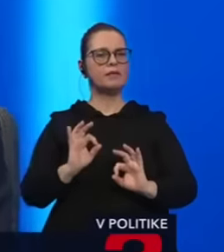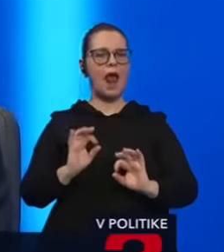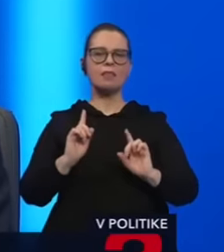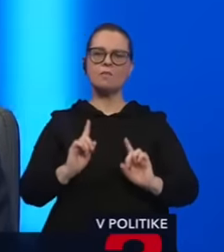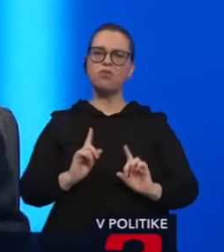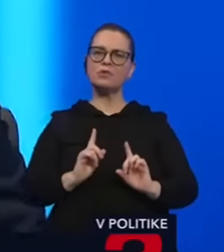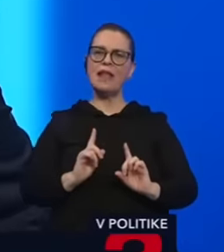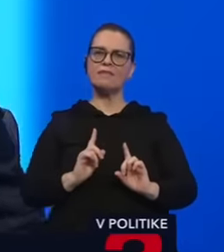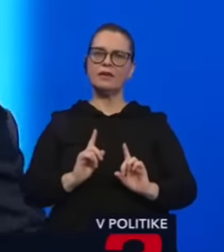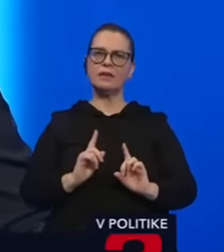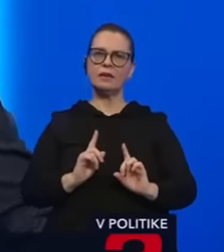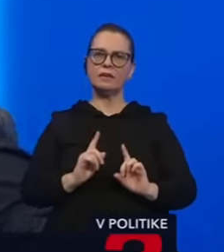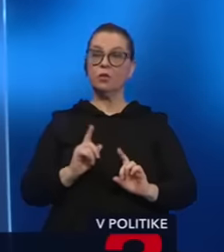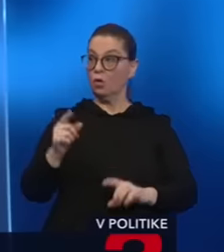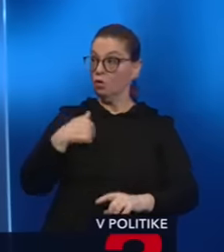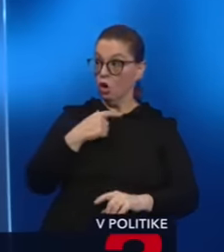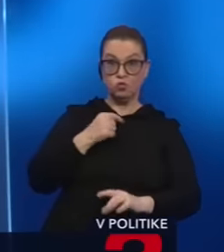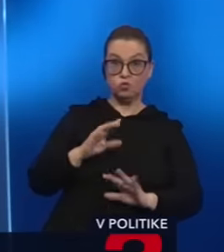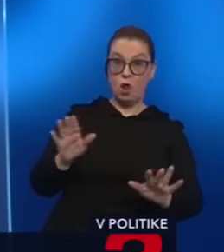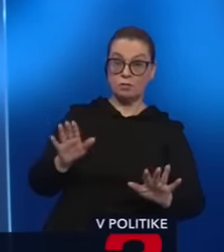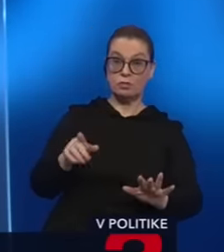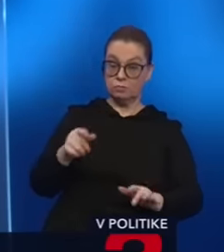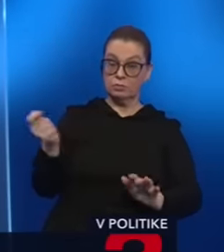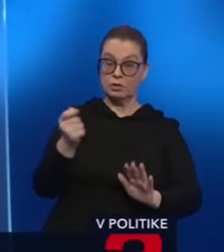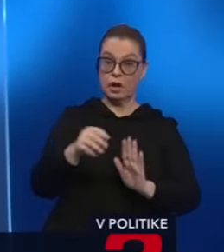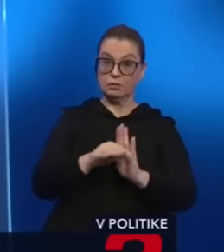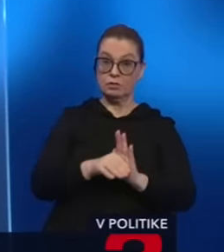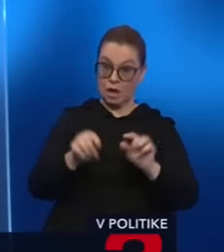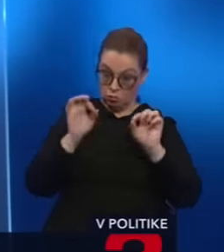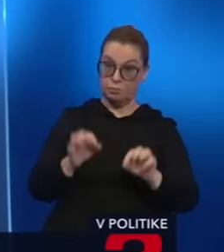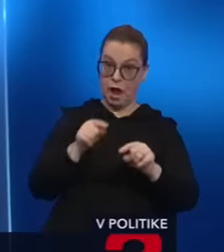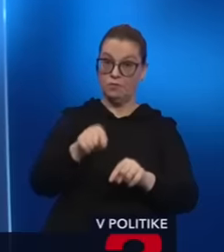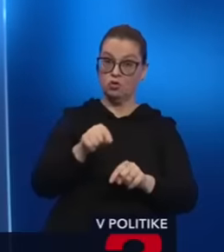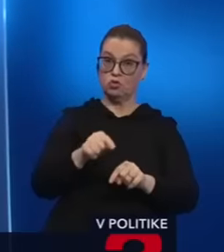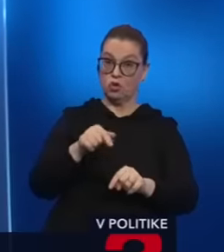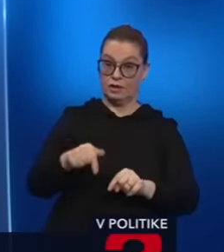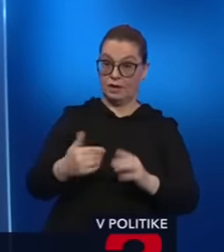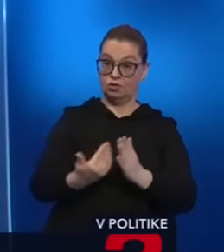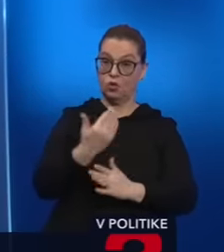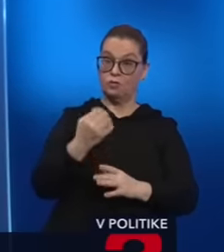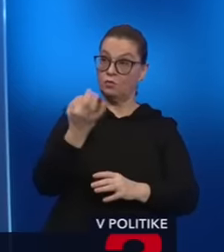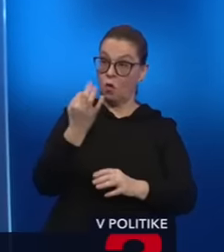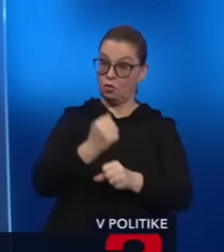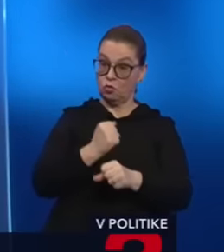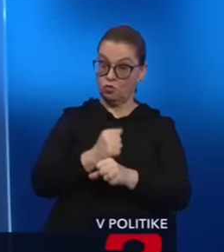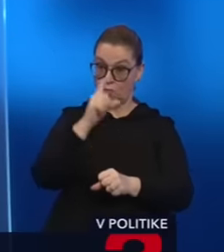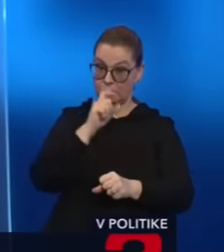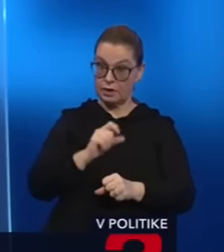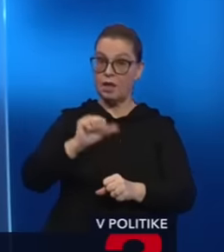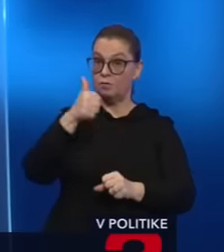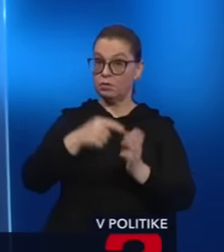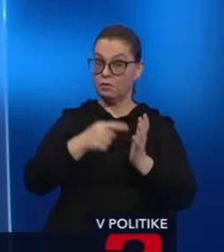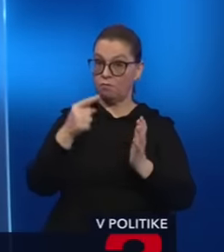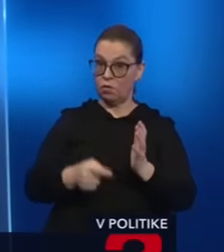tak potom budeme spokojní. súhlasím a tento trestný zákon je presne postavený o tom, že ak niekto spácha škodu, tak prvá